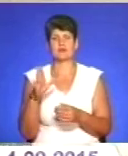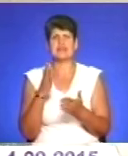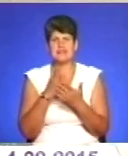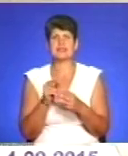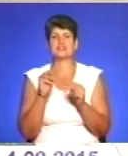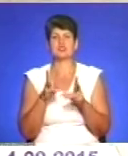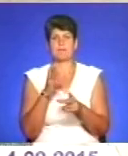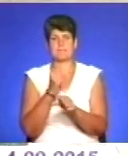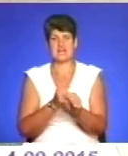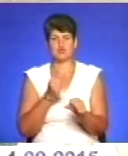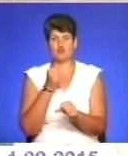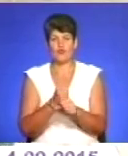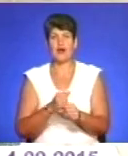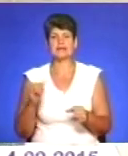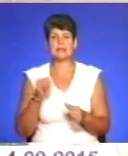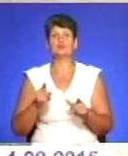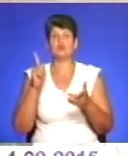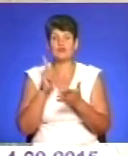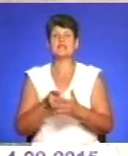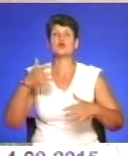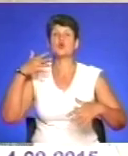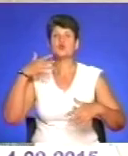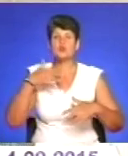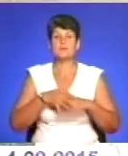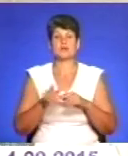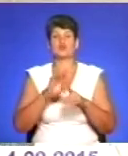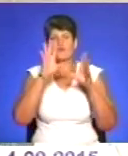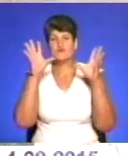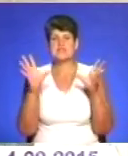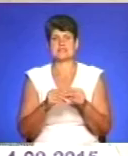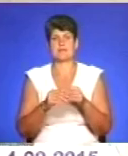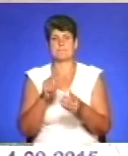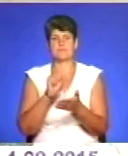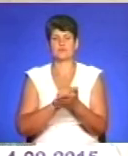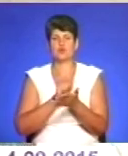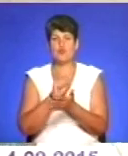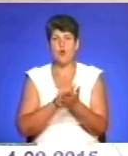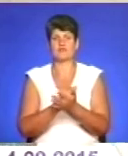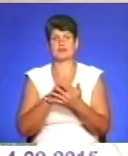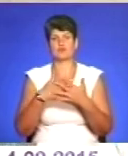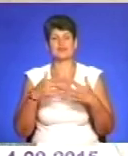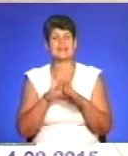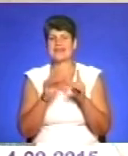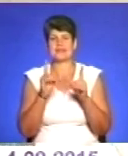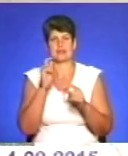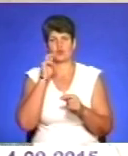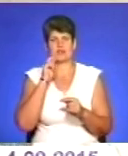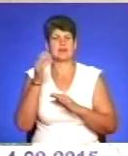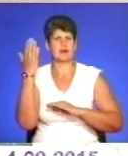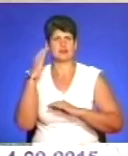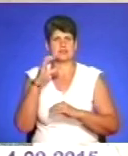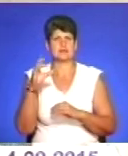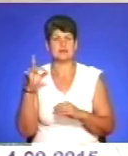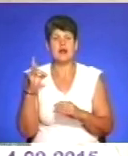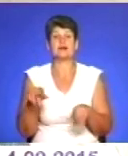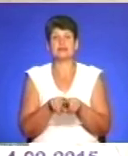працювати і мусимо розуміти, що вся друкована продукція справді не тільки українська, не тільки колишнього Радянського Союзу,